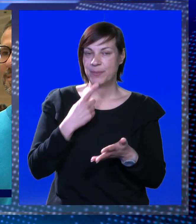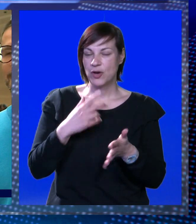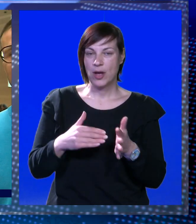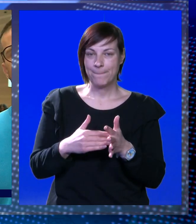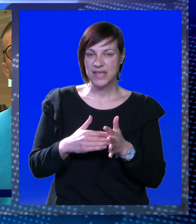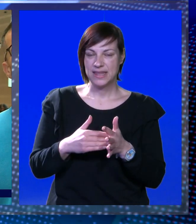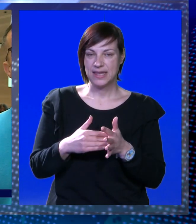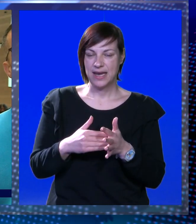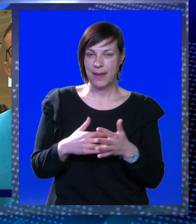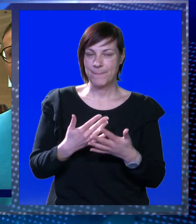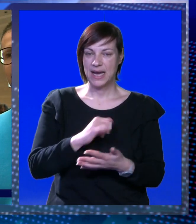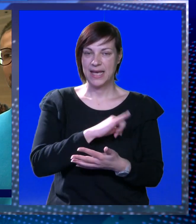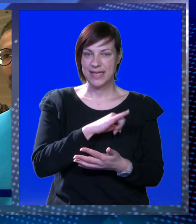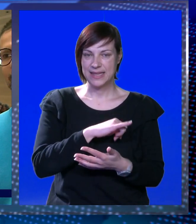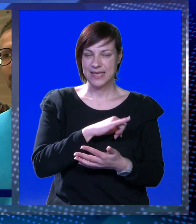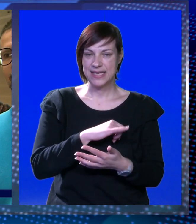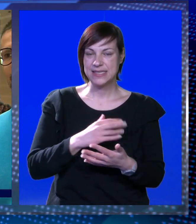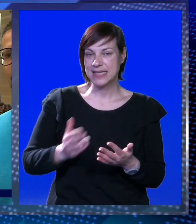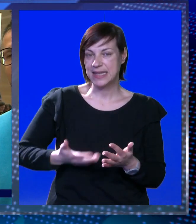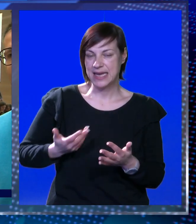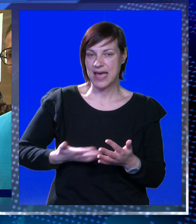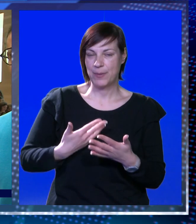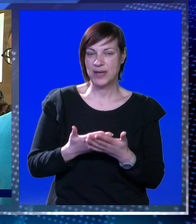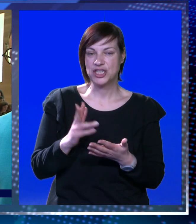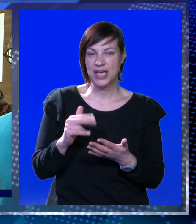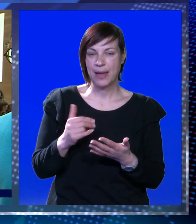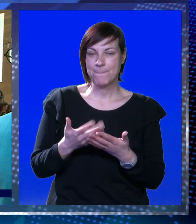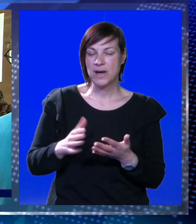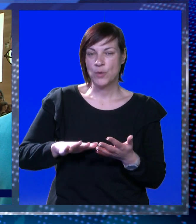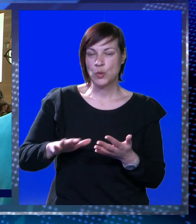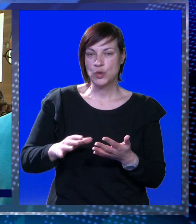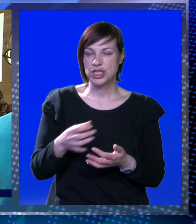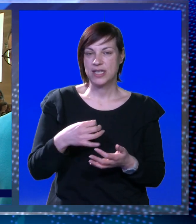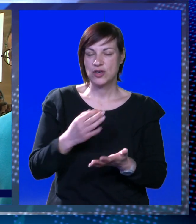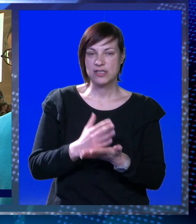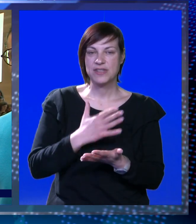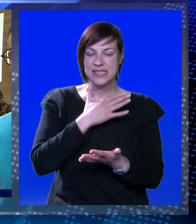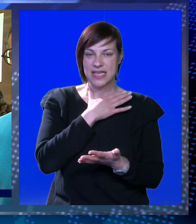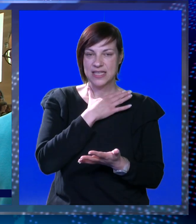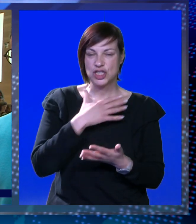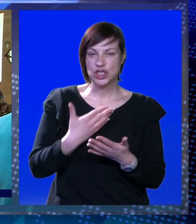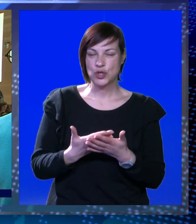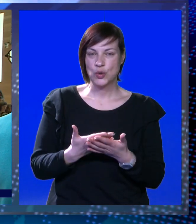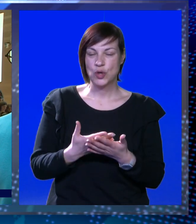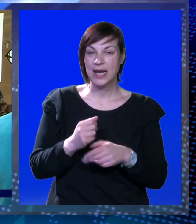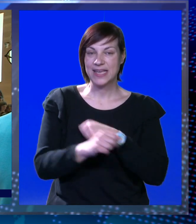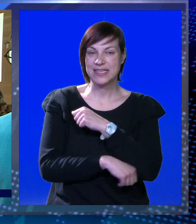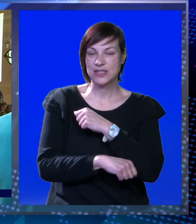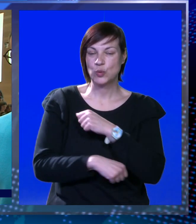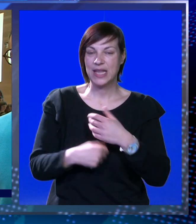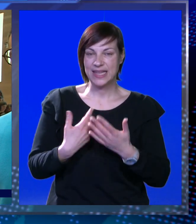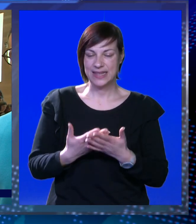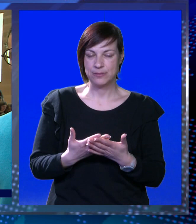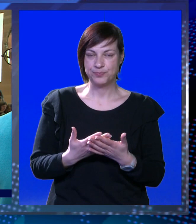tema koja bi trebala interesirati i one najmlađe. Imamo to učenike i osnovnih i srednjih škole i studente